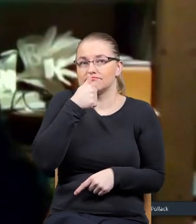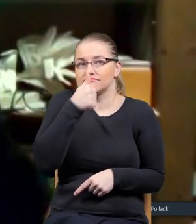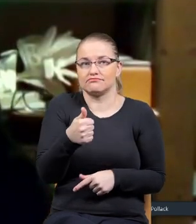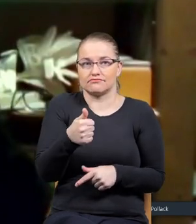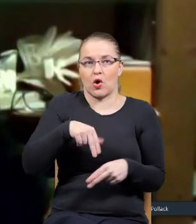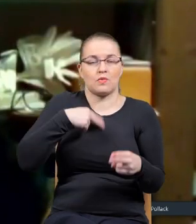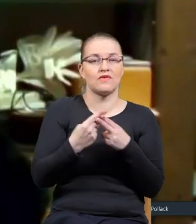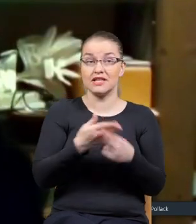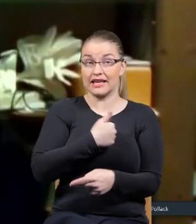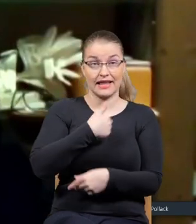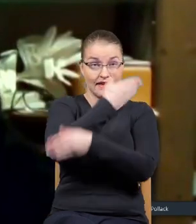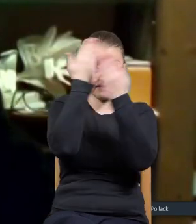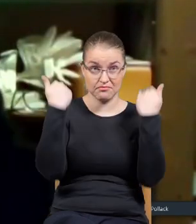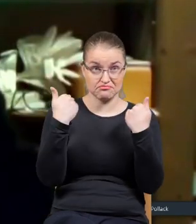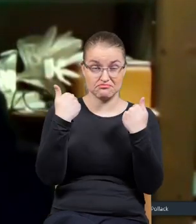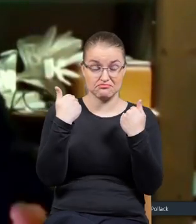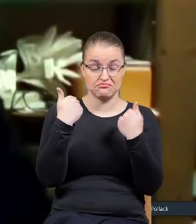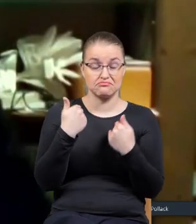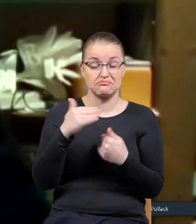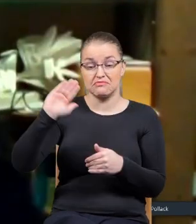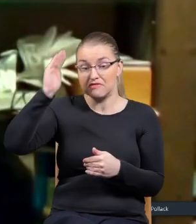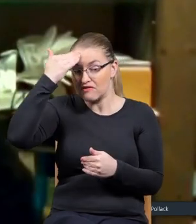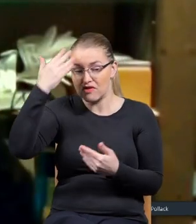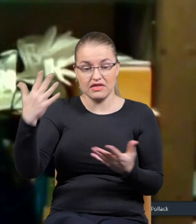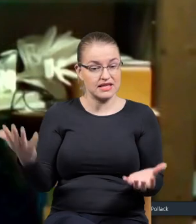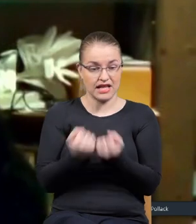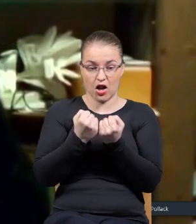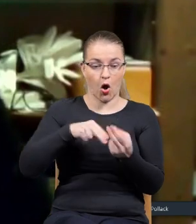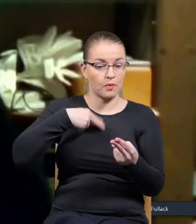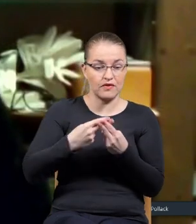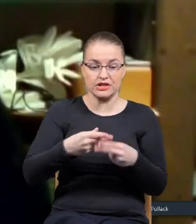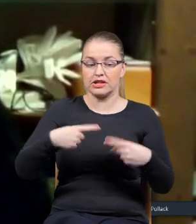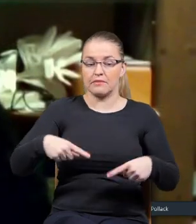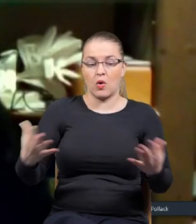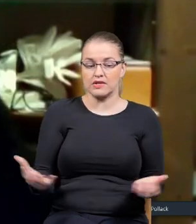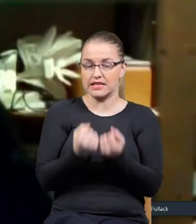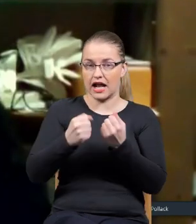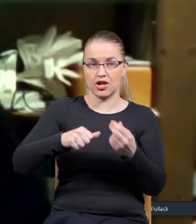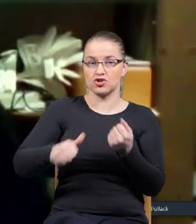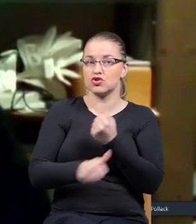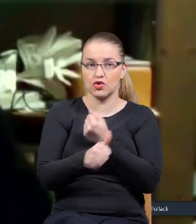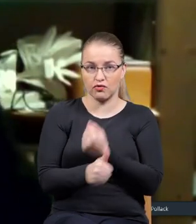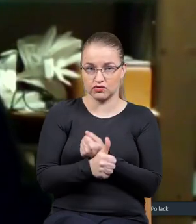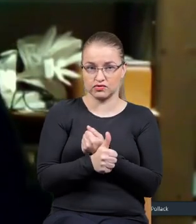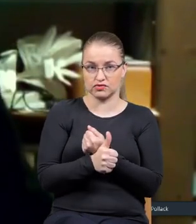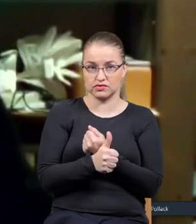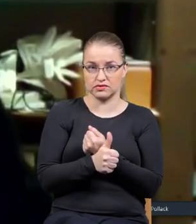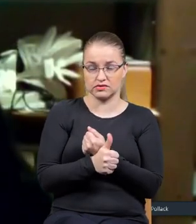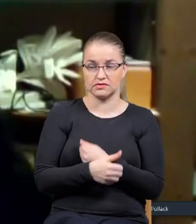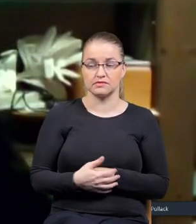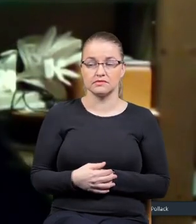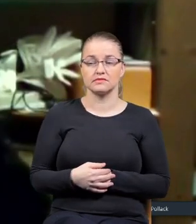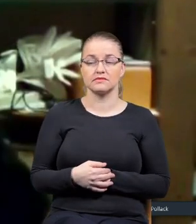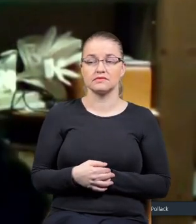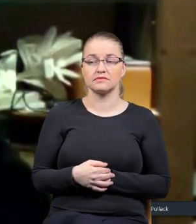Po prostu się nie dowiedziałem, nie znalazłem jakiś tam dowód, taki smoking gun,